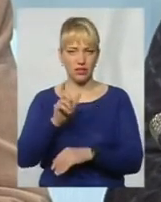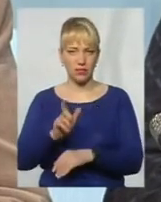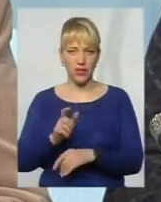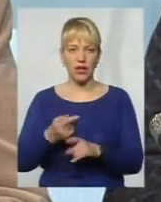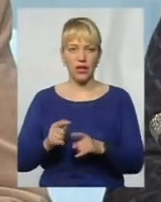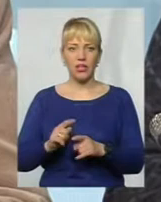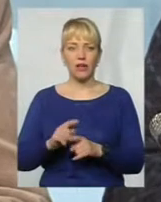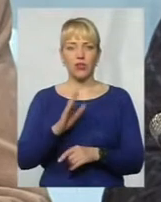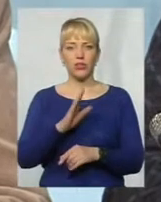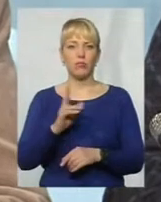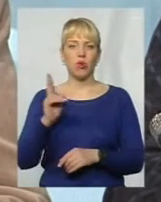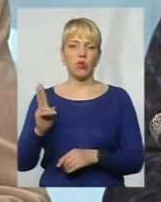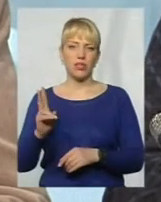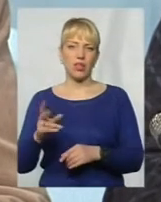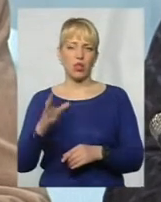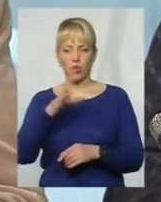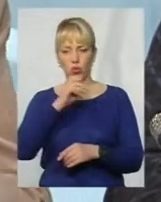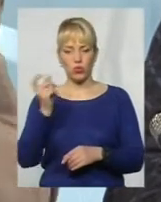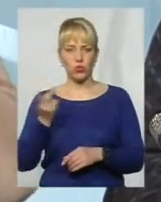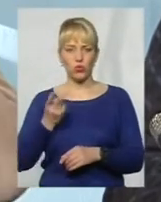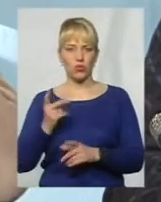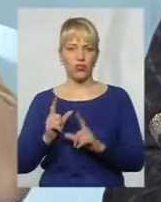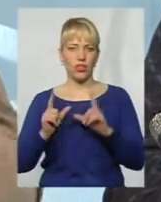Константиновичем ночі виїхали,